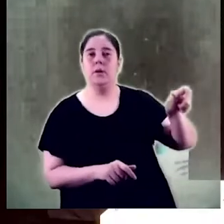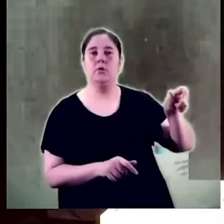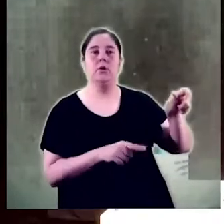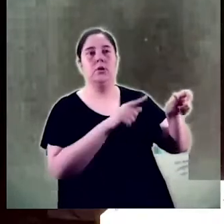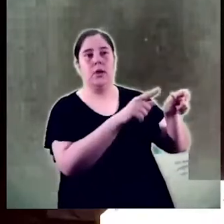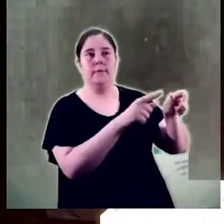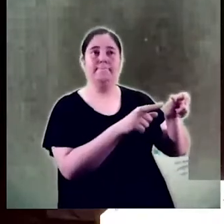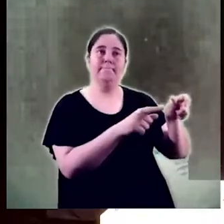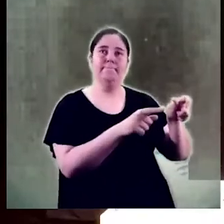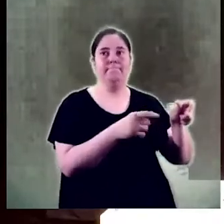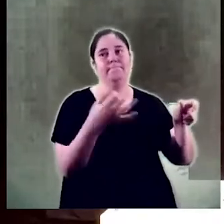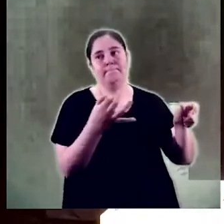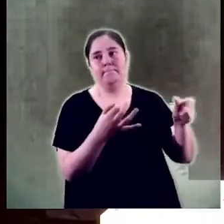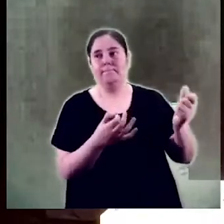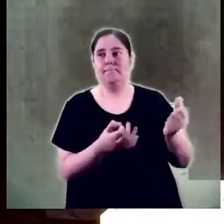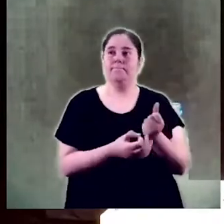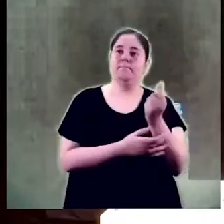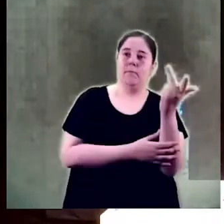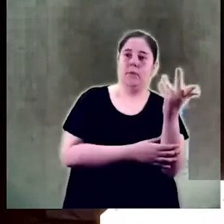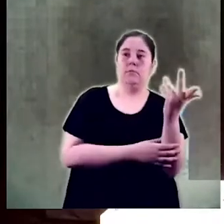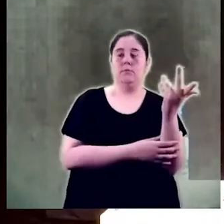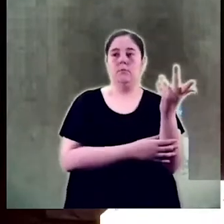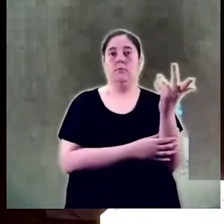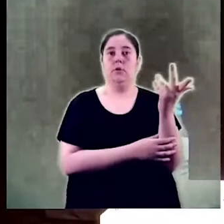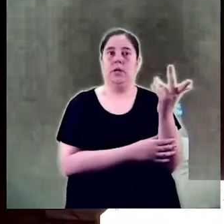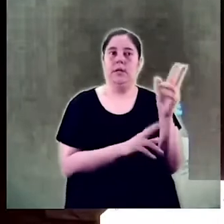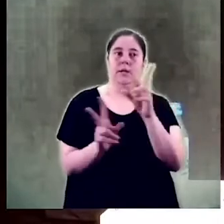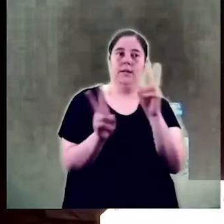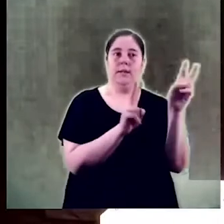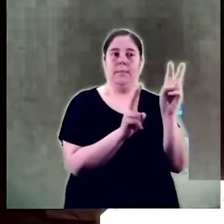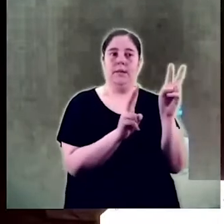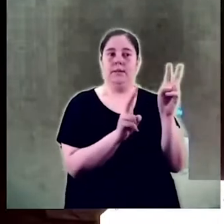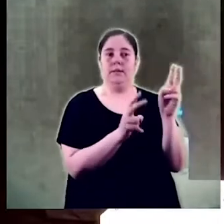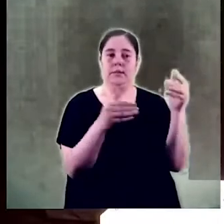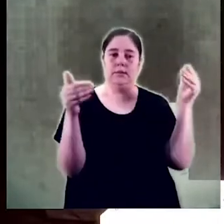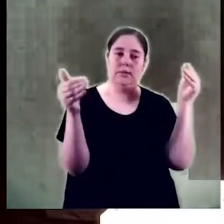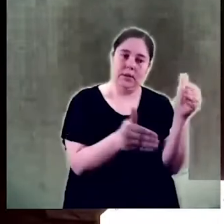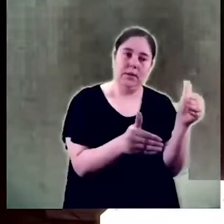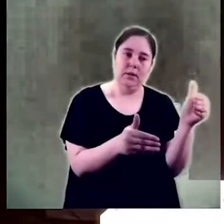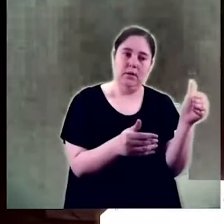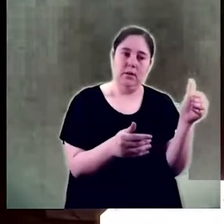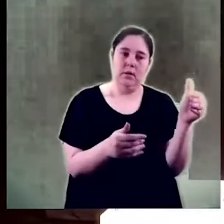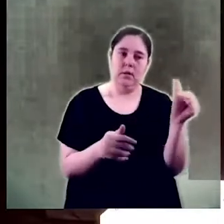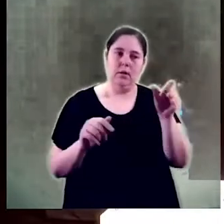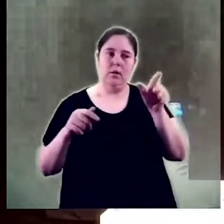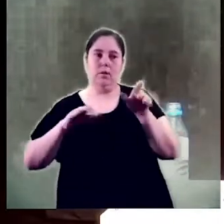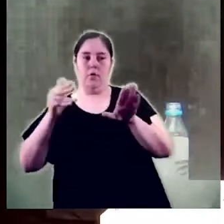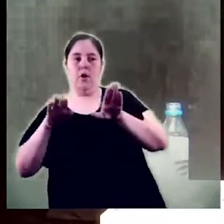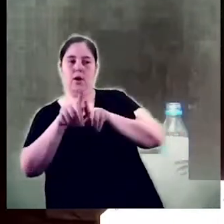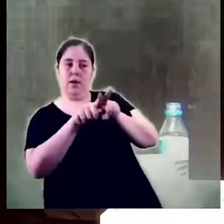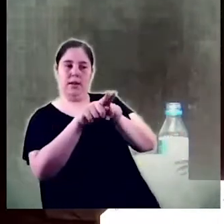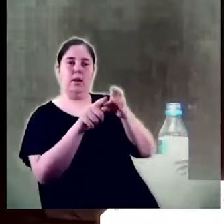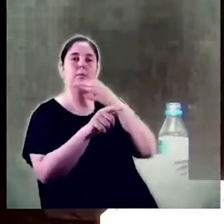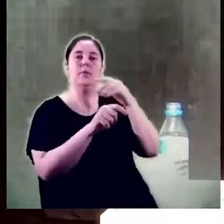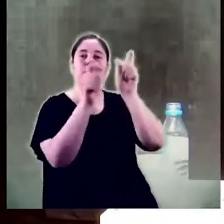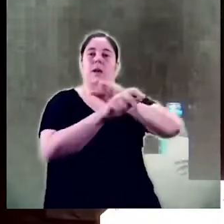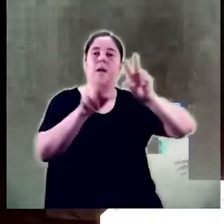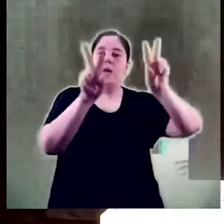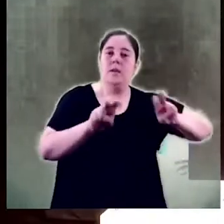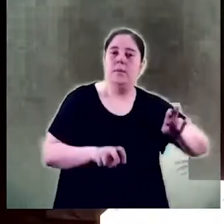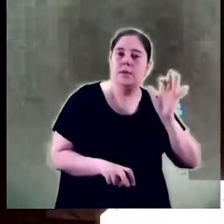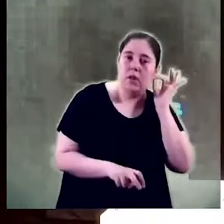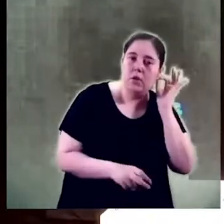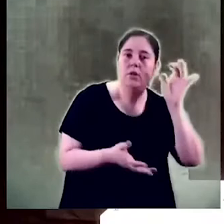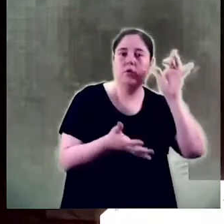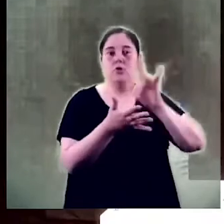peatge que suposava dedicar-te a determinades qüestions com a carrera acadèmica i encara, encara passa. Investigadores